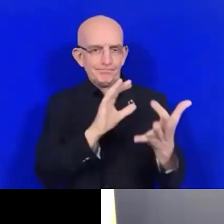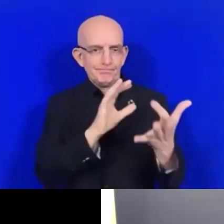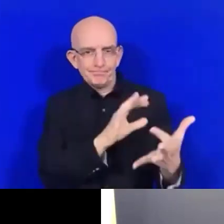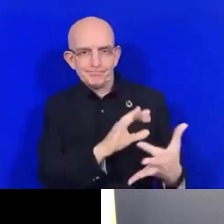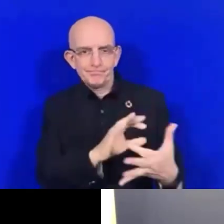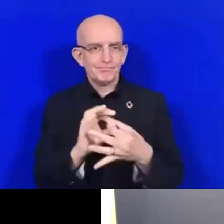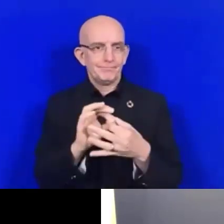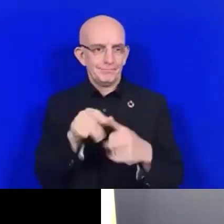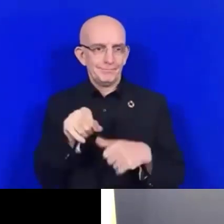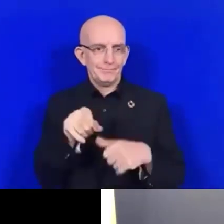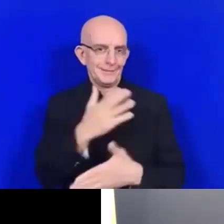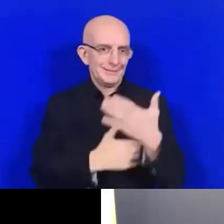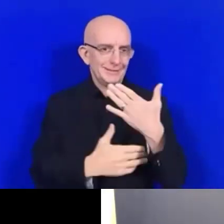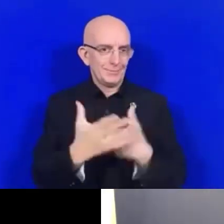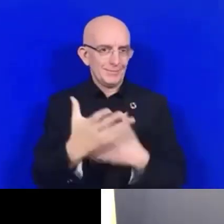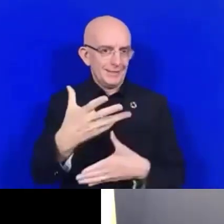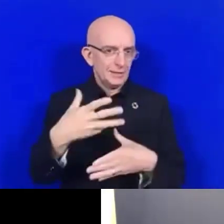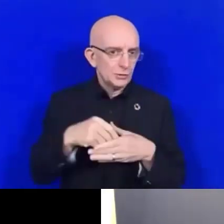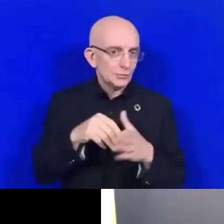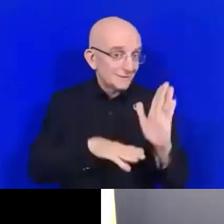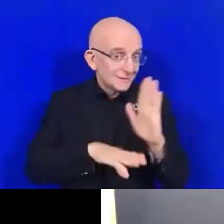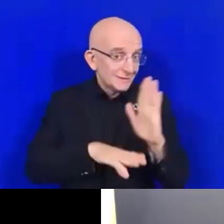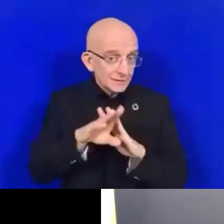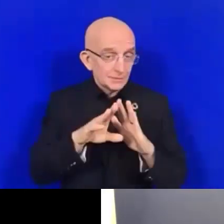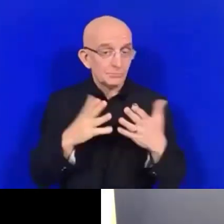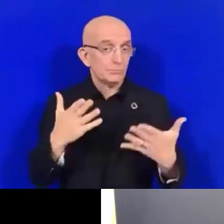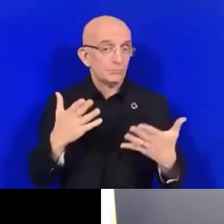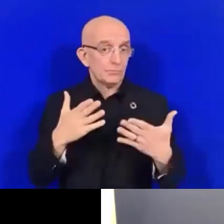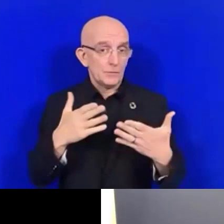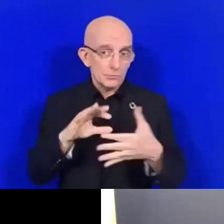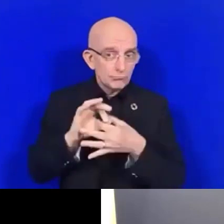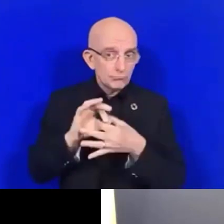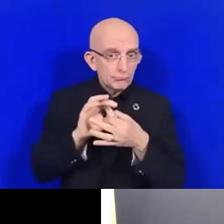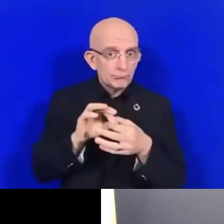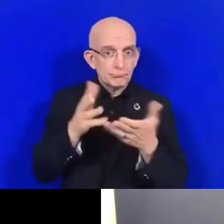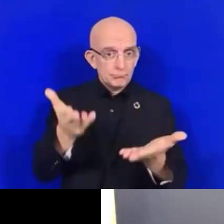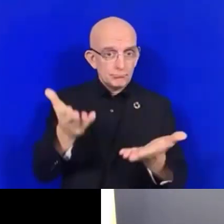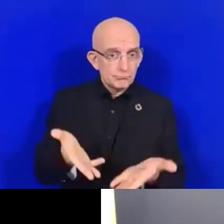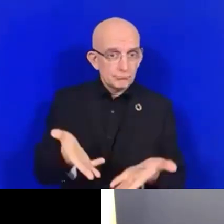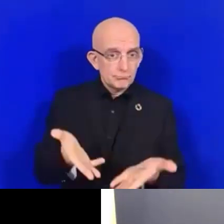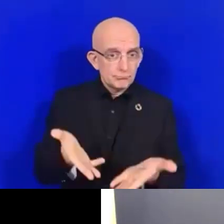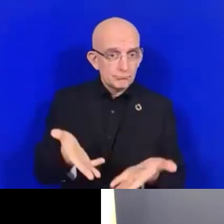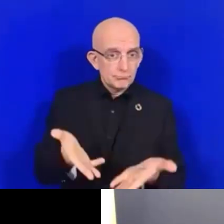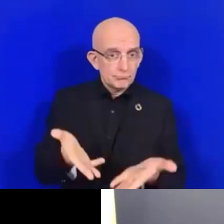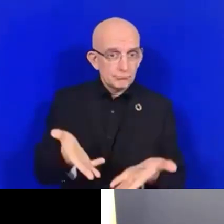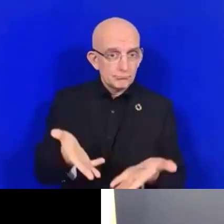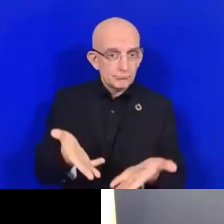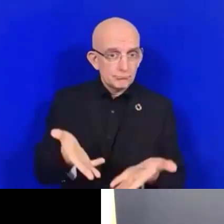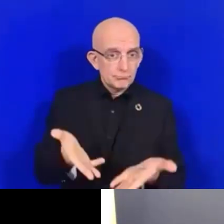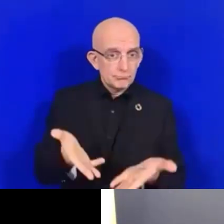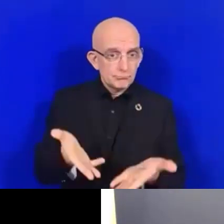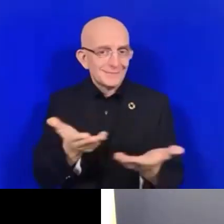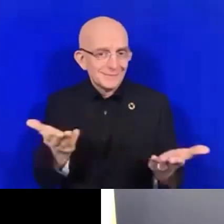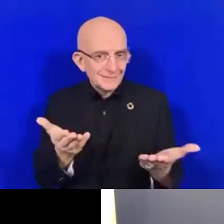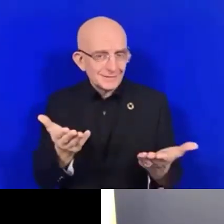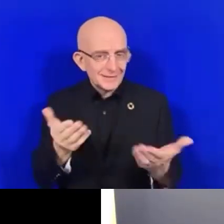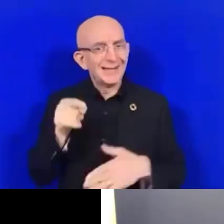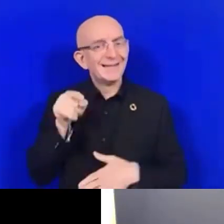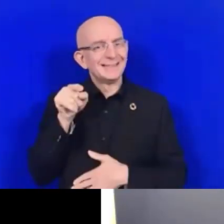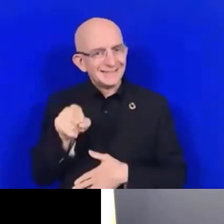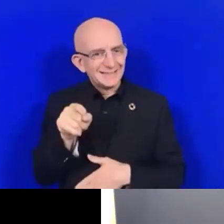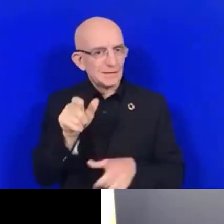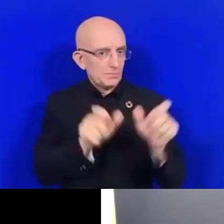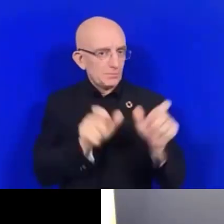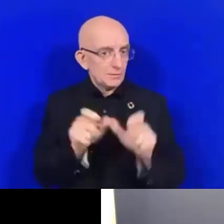activités et de nos actions humanitaires. Les personnes en situation de handicap, en particulier les femmes en situation de